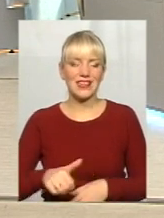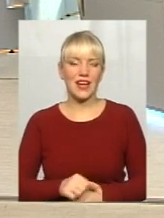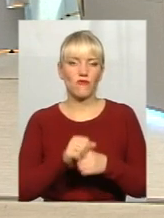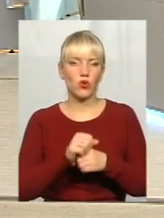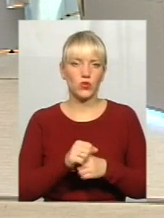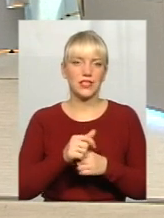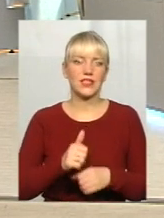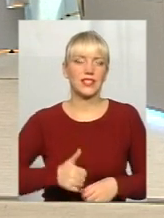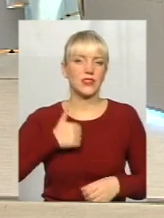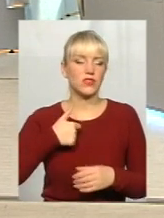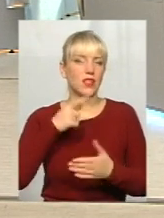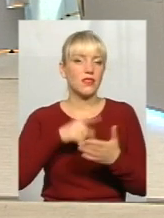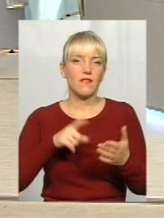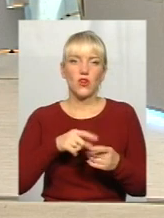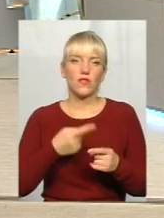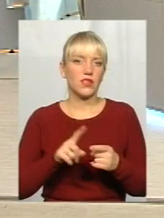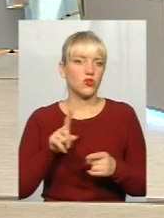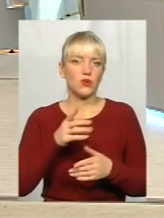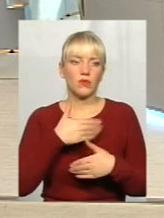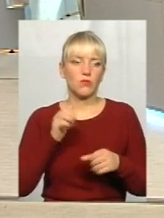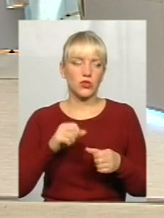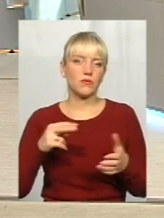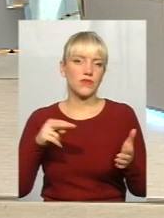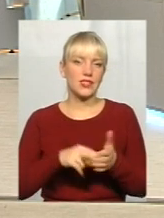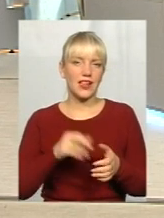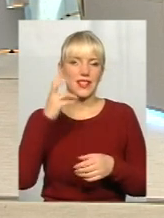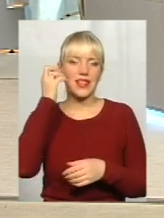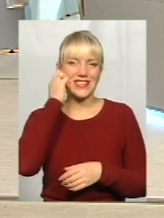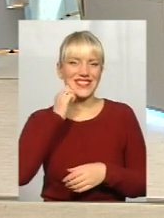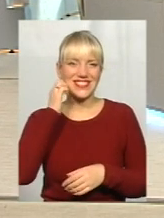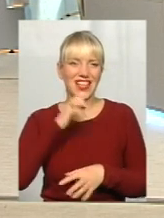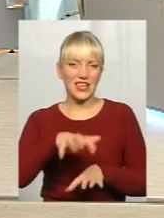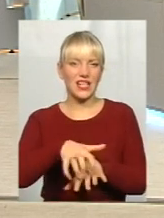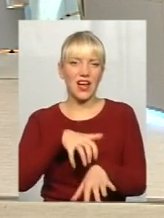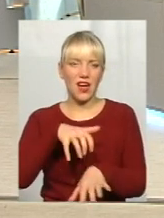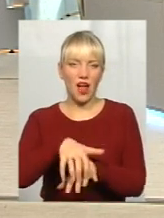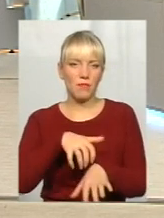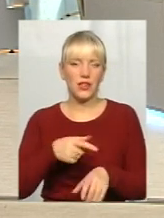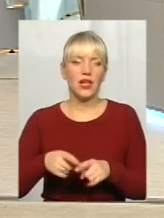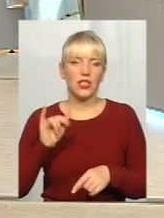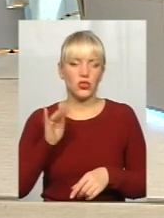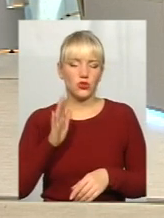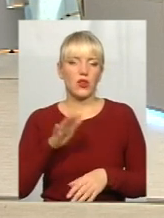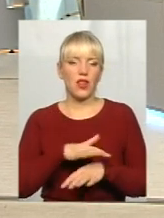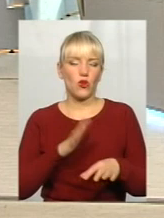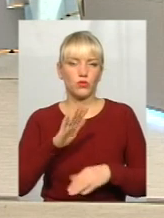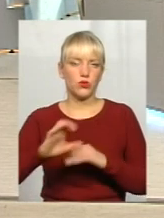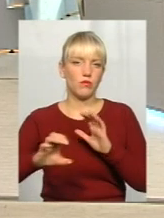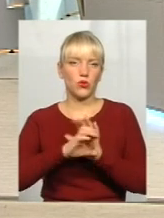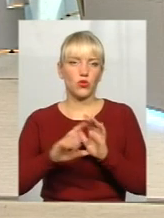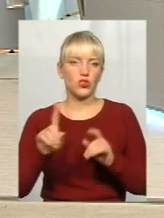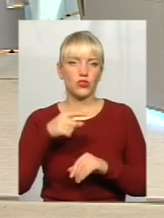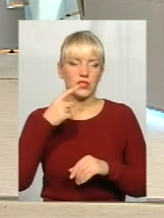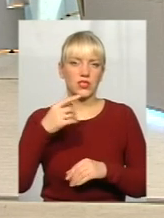я не вірю в те, що ми можемо стати на ці старі граблі такі, що дійсно народ буде підкорятися тому, що там сказали, голова